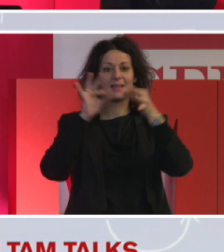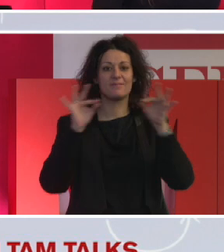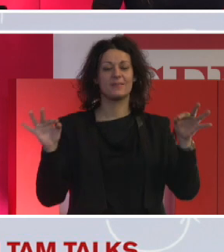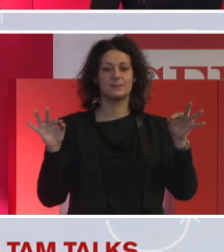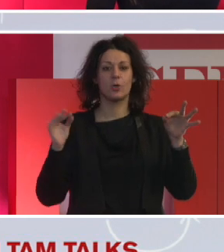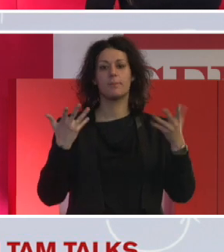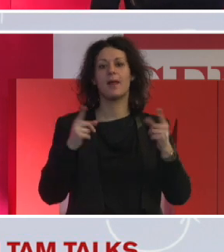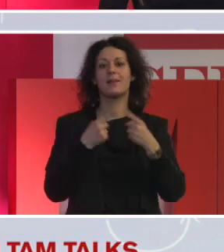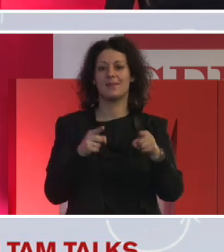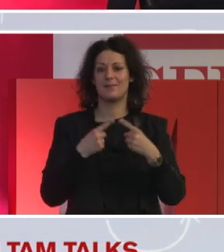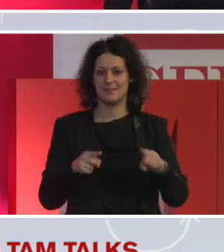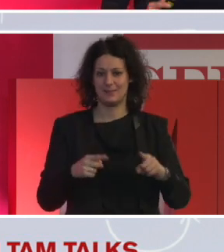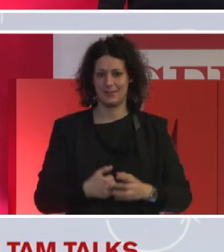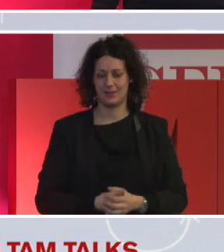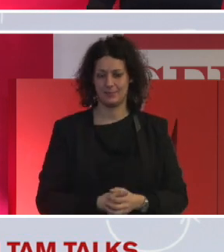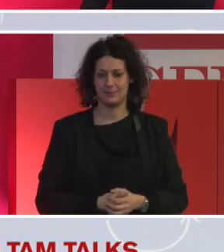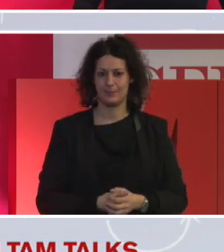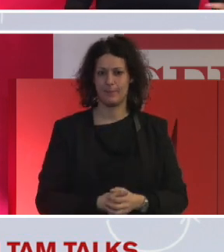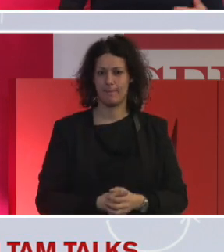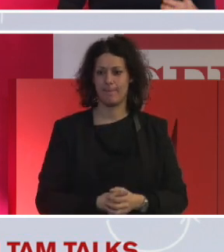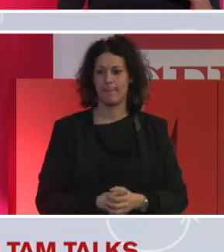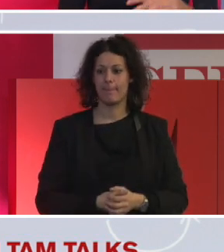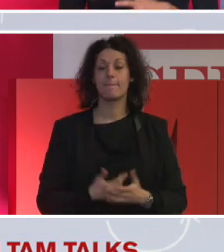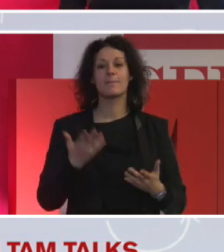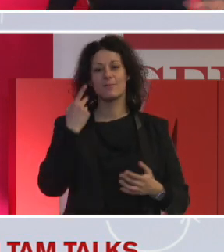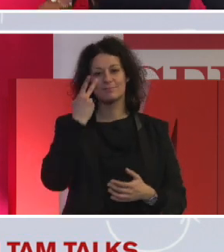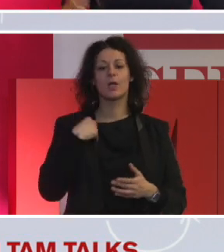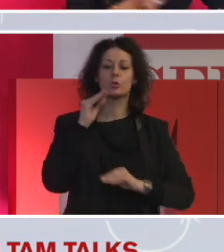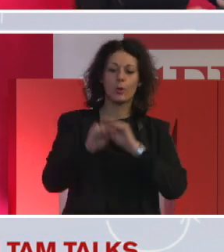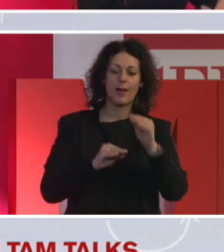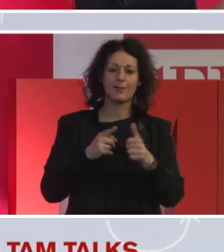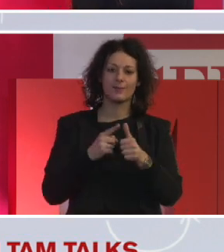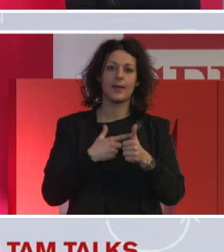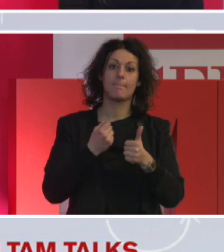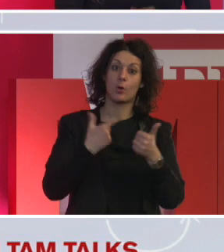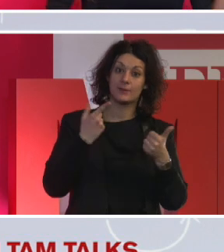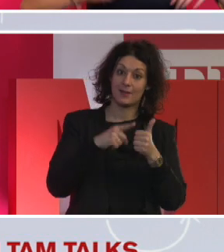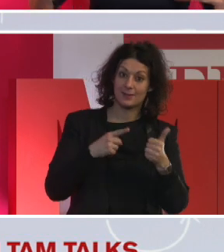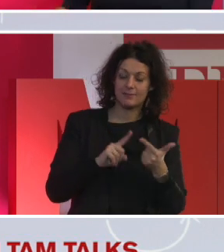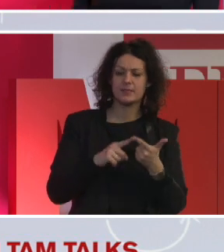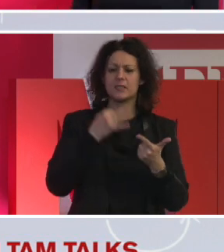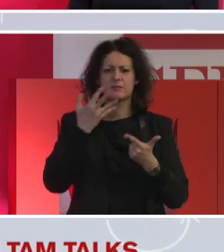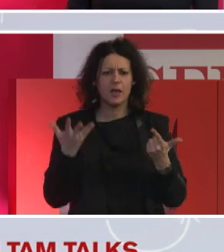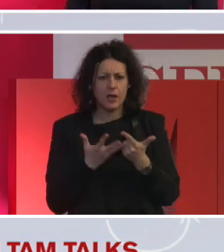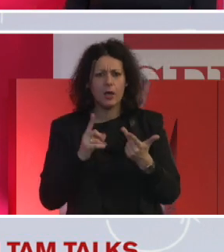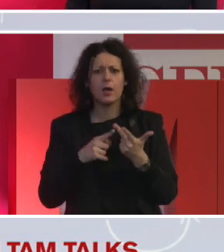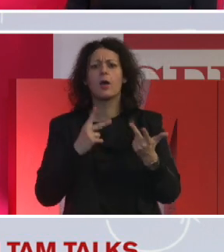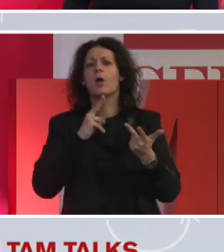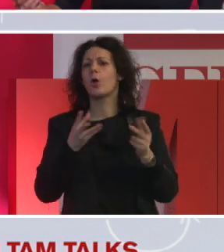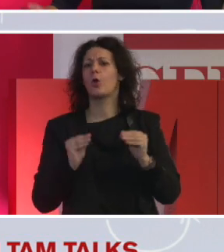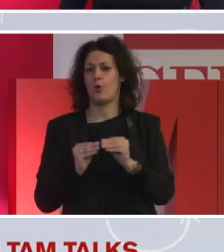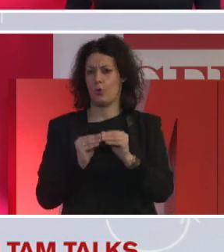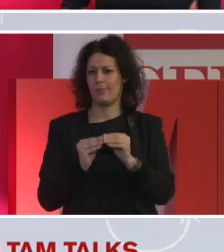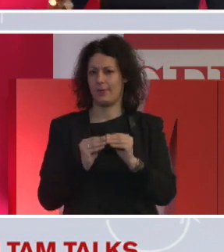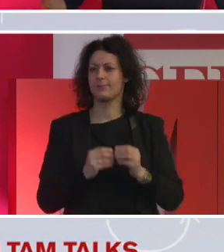vi ho fatto vedere alla domanda, è importante la diversità, come la definisci, come rispondono. Allora io volevo un po' capovolgere il tutto,